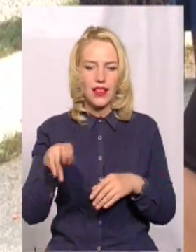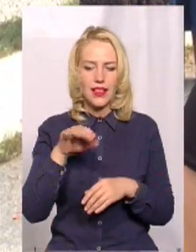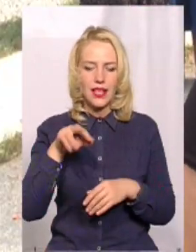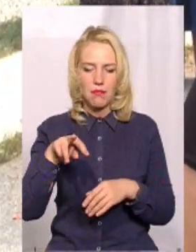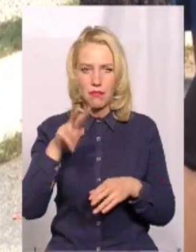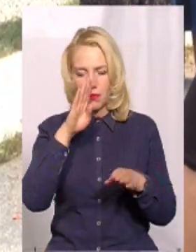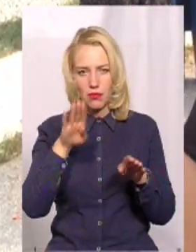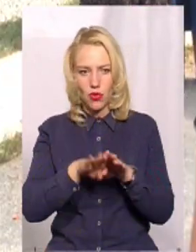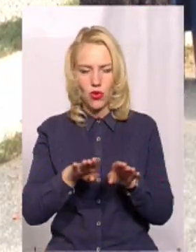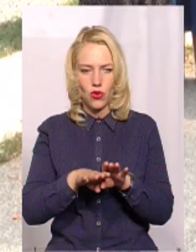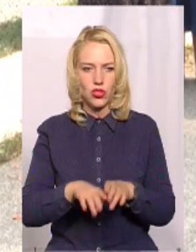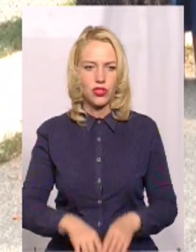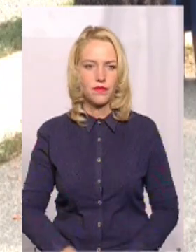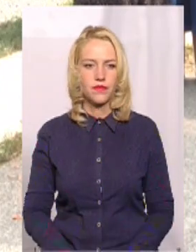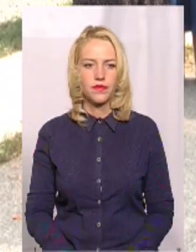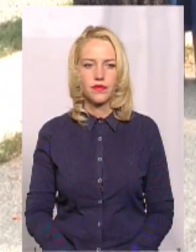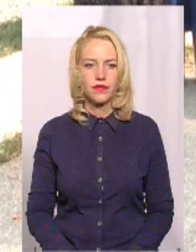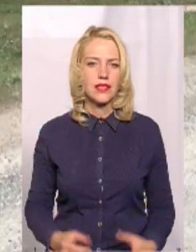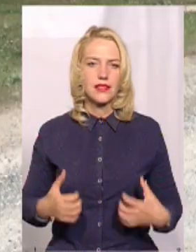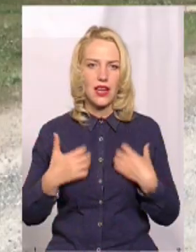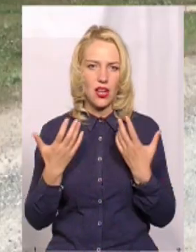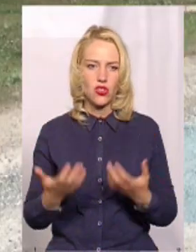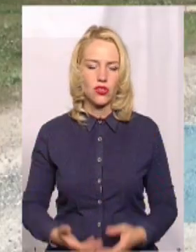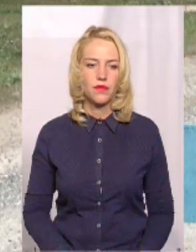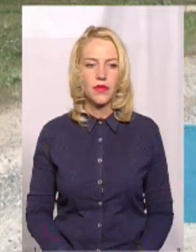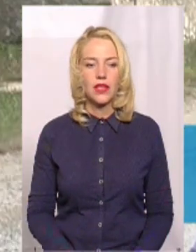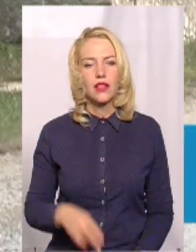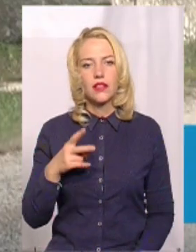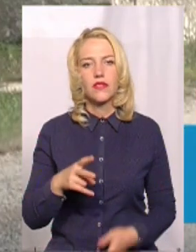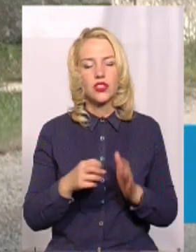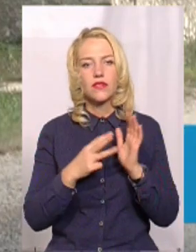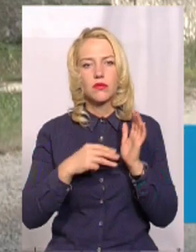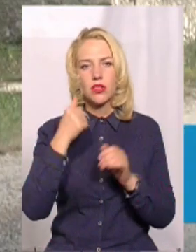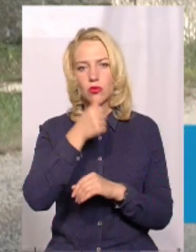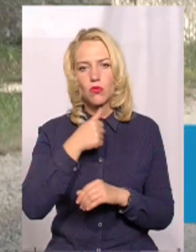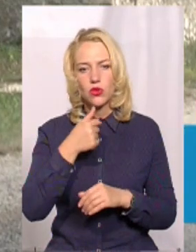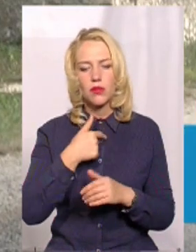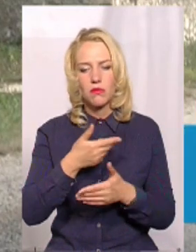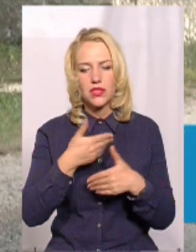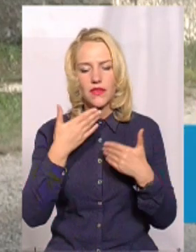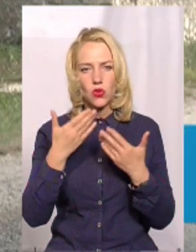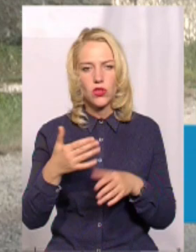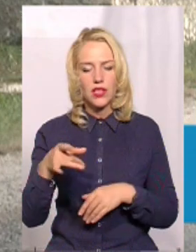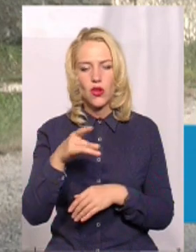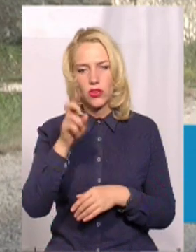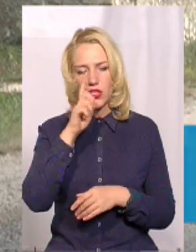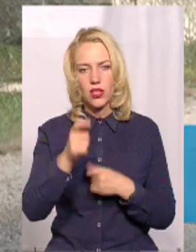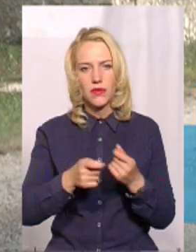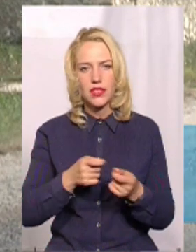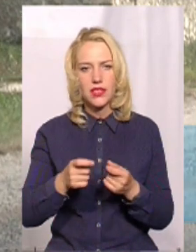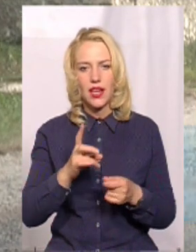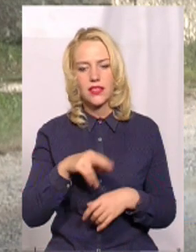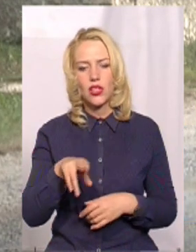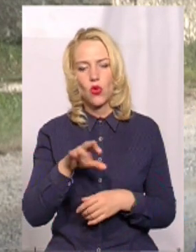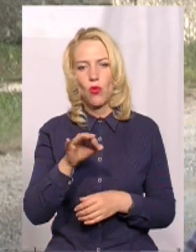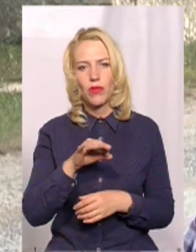Тоже сиво все, так що страшно. У 2018 році ми звернулися до районної державної адміністрації і до